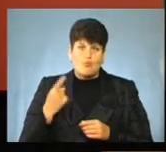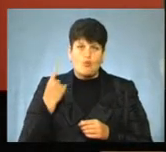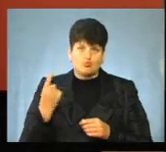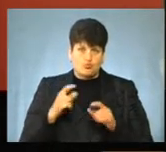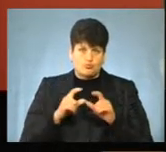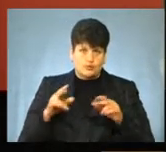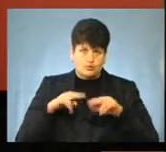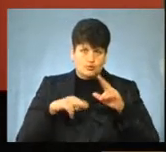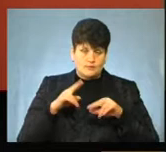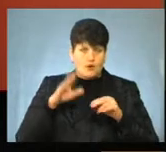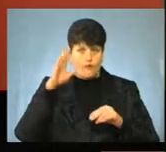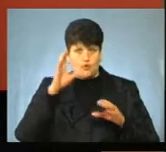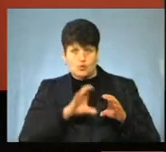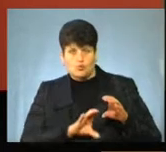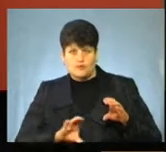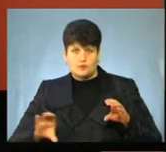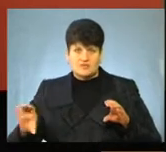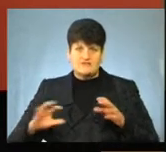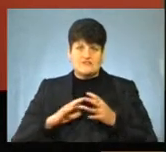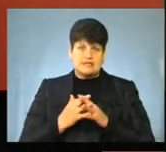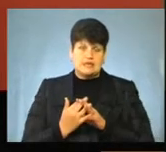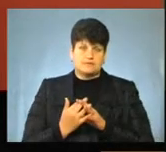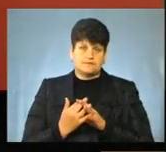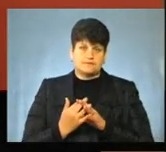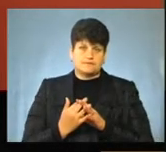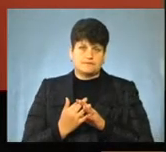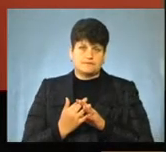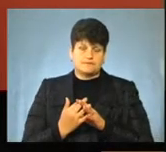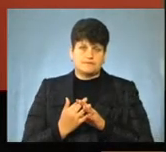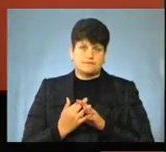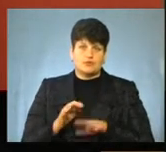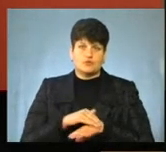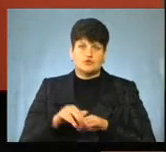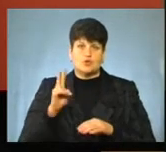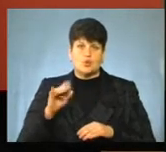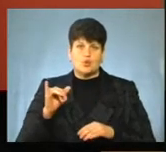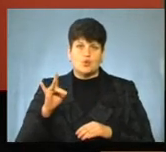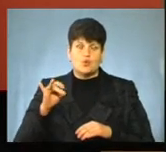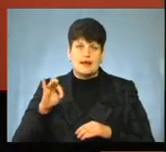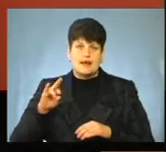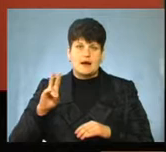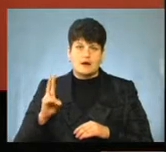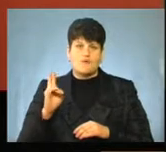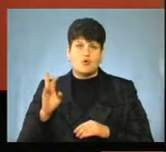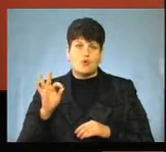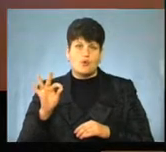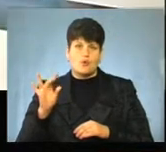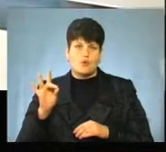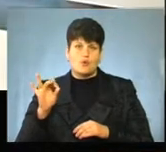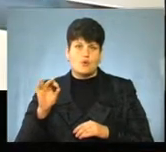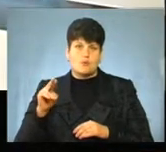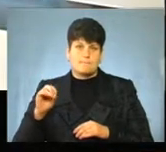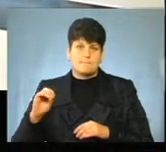одному об'єкту будівництво водопровідної мережі в селі по вулиці Кореляка, Весимтек, Коропець.